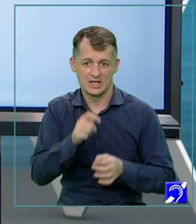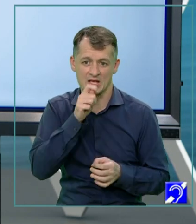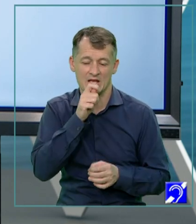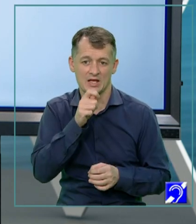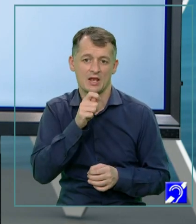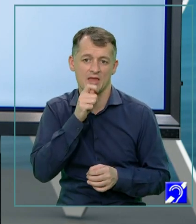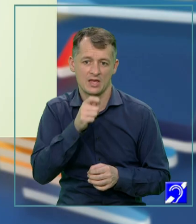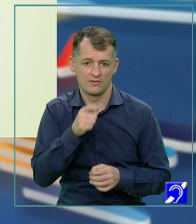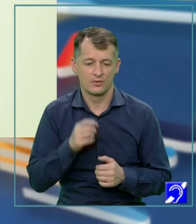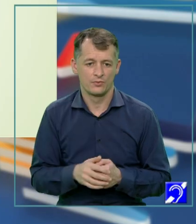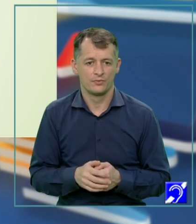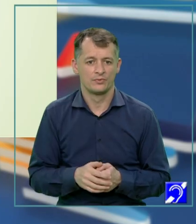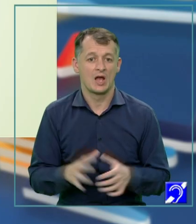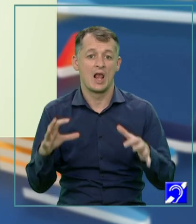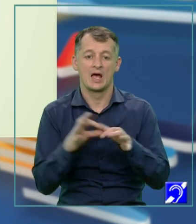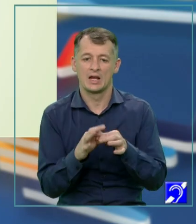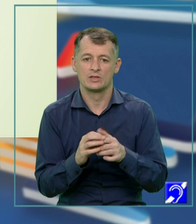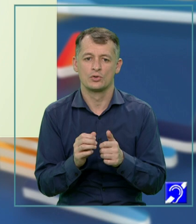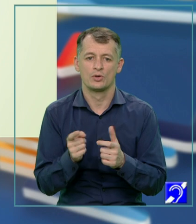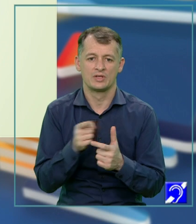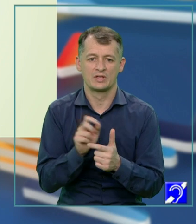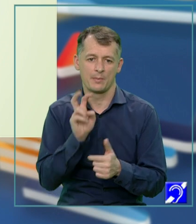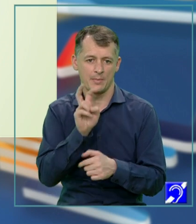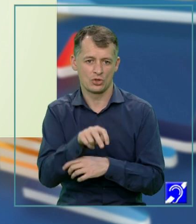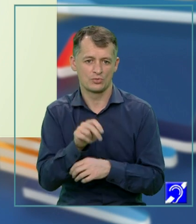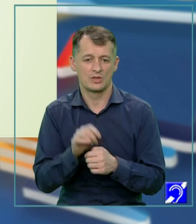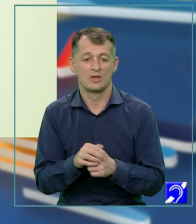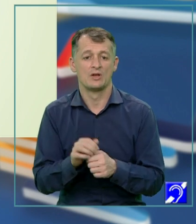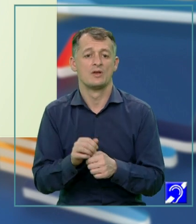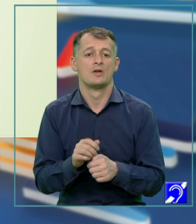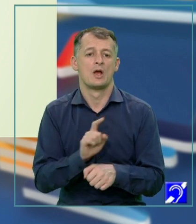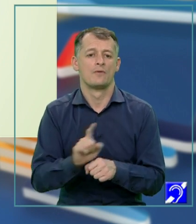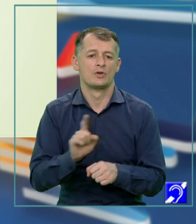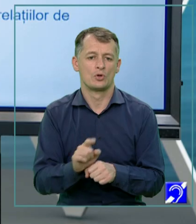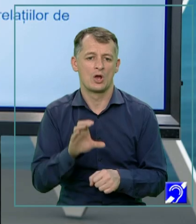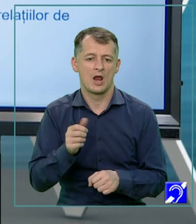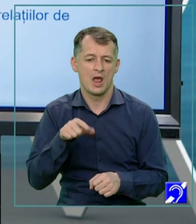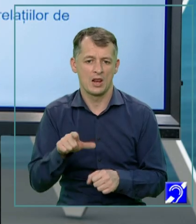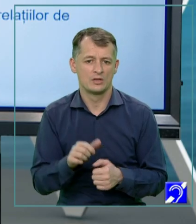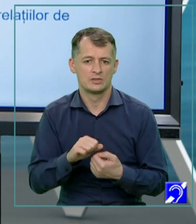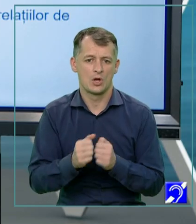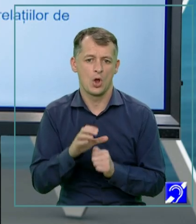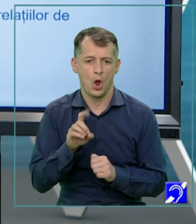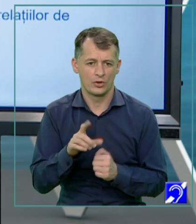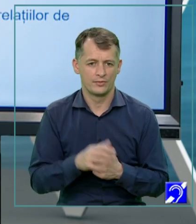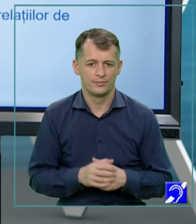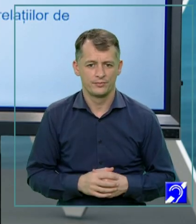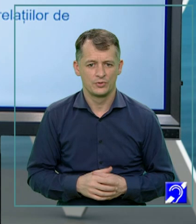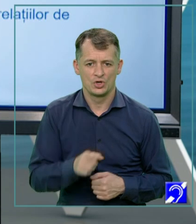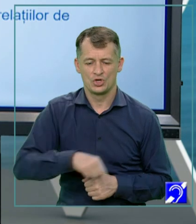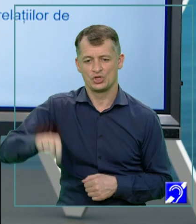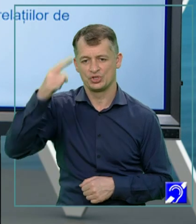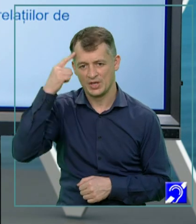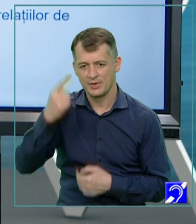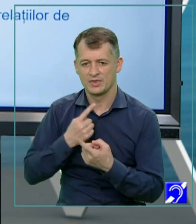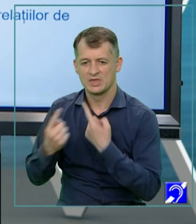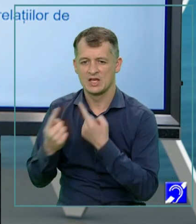definitorii, al relațiilor dintre participanți, al factorului canal, al factorului cod. Noi știm că într-un dialog